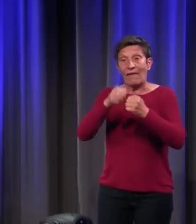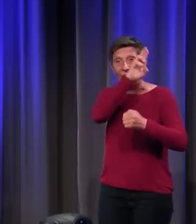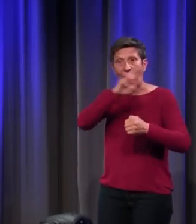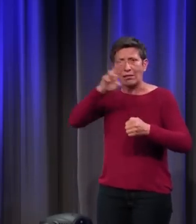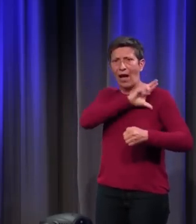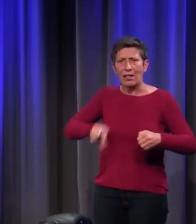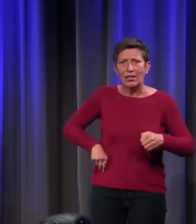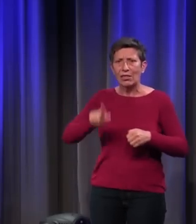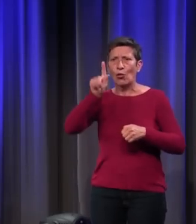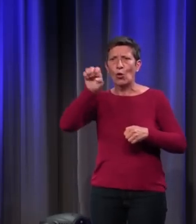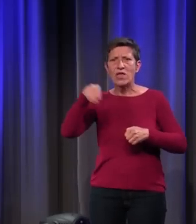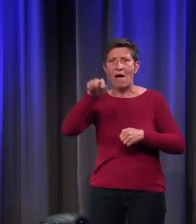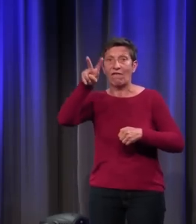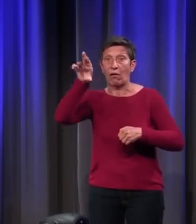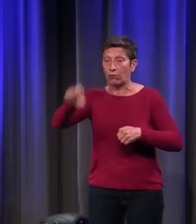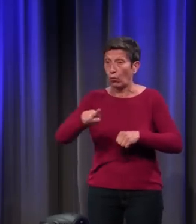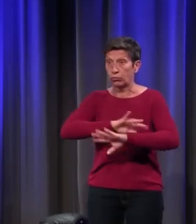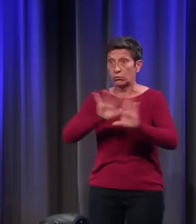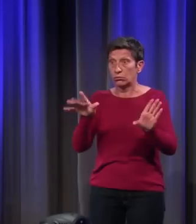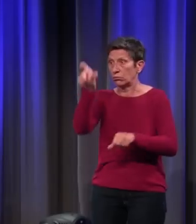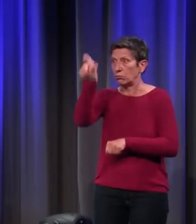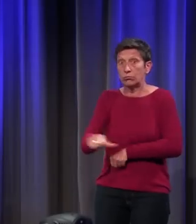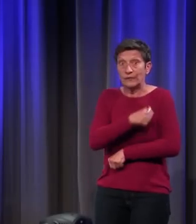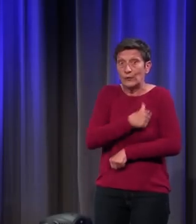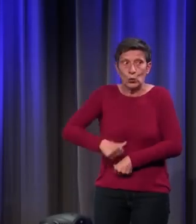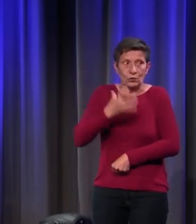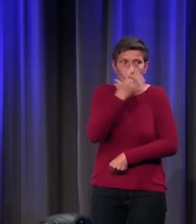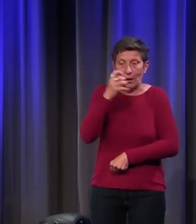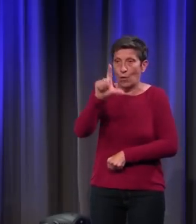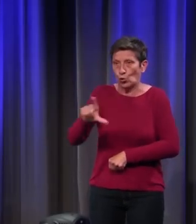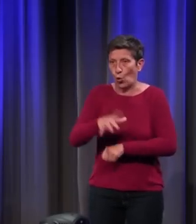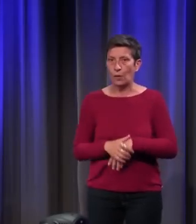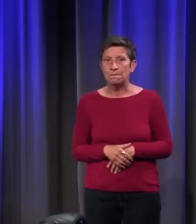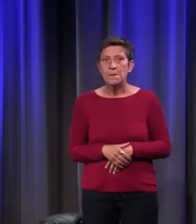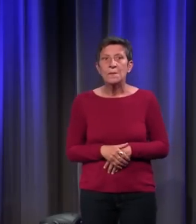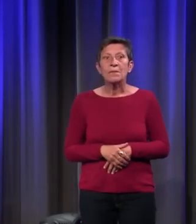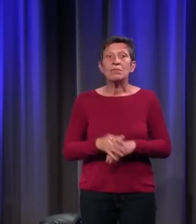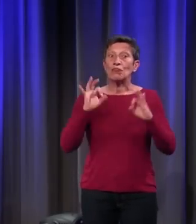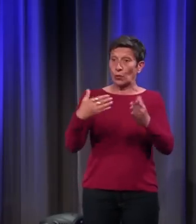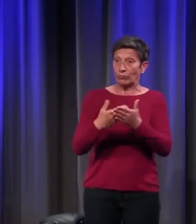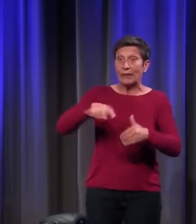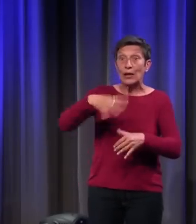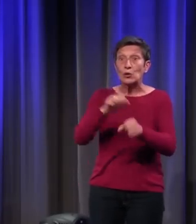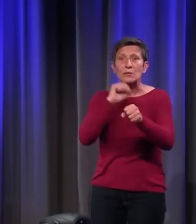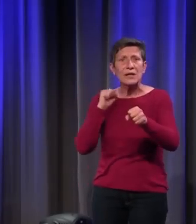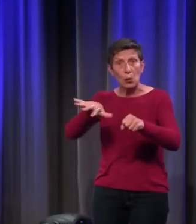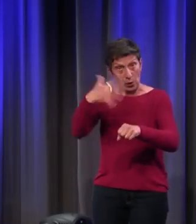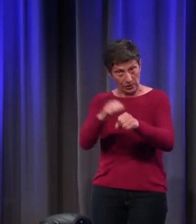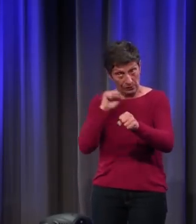abominable, Lancelot. On en a la preuve, d'ailleurs, quand, au XIVe siècle ou encore au XVe siècle même,